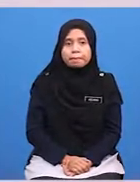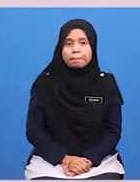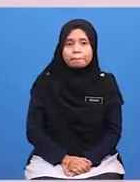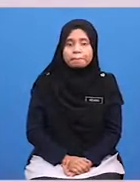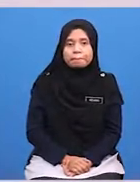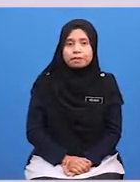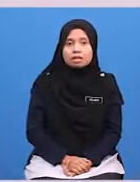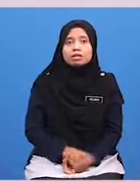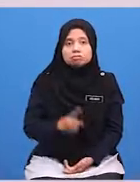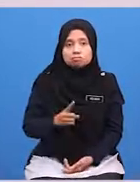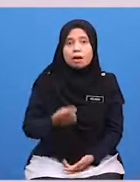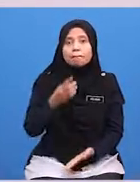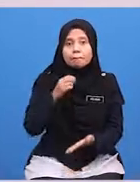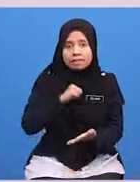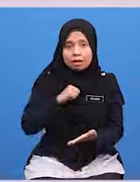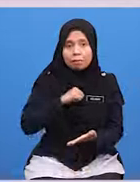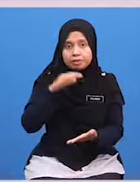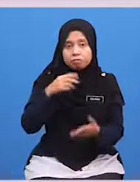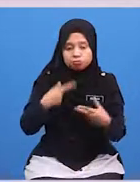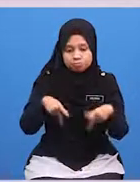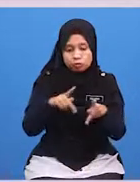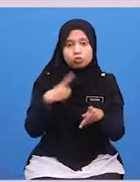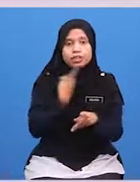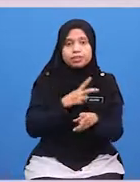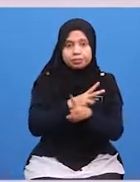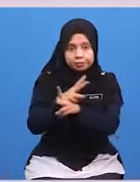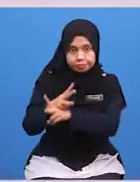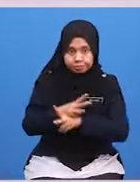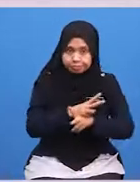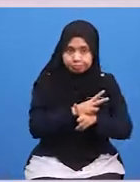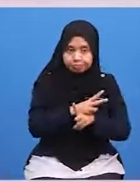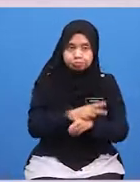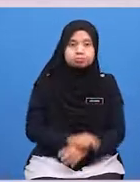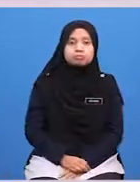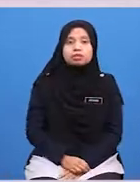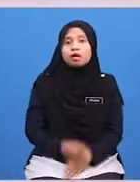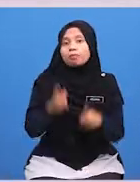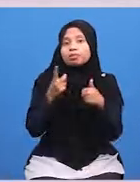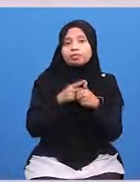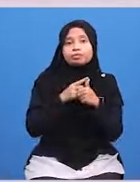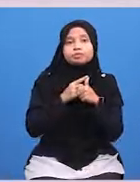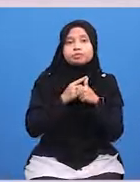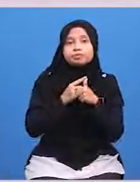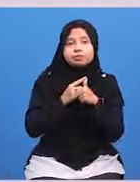Pergaulan Yang kita Jaga Semasa Tetamu Ialah Pertama